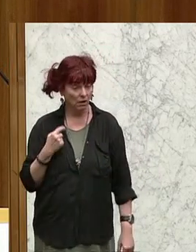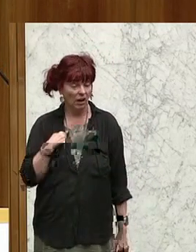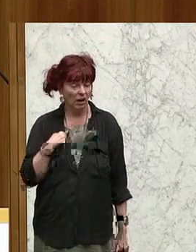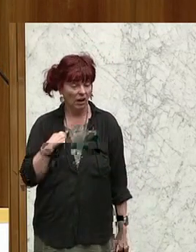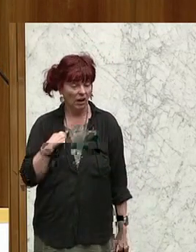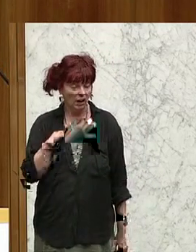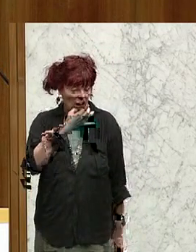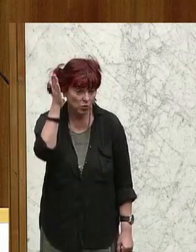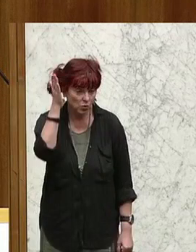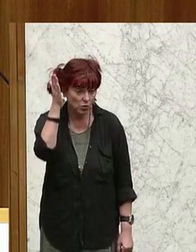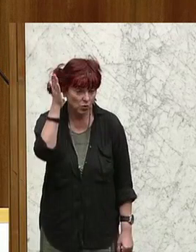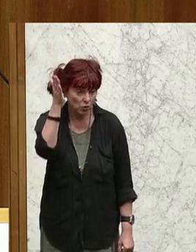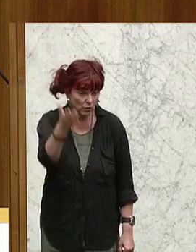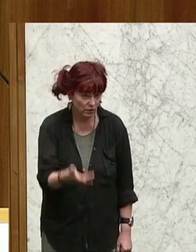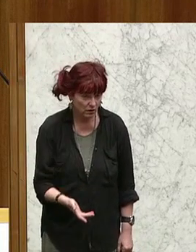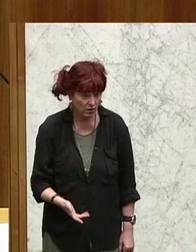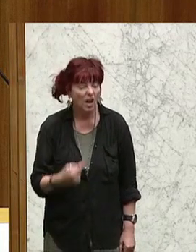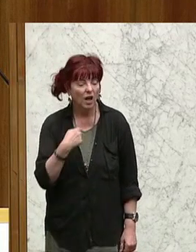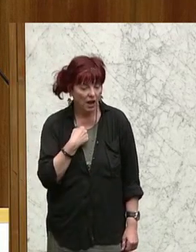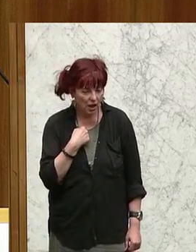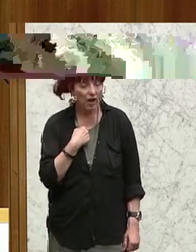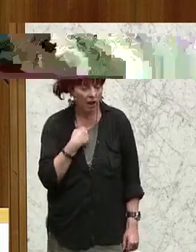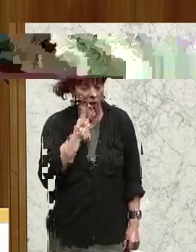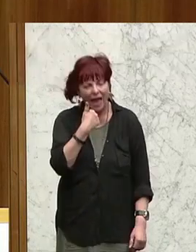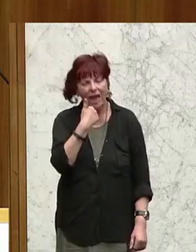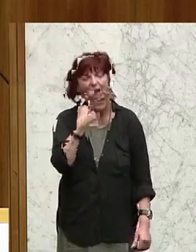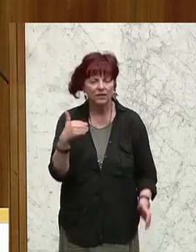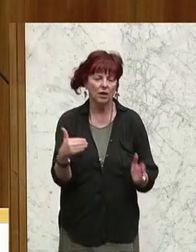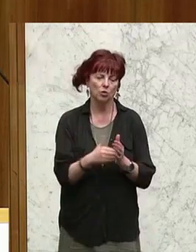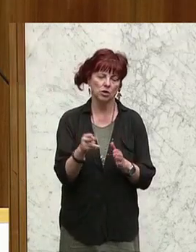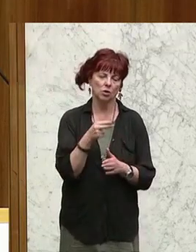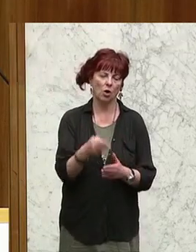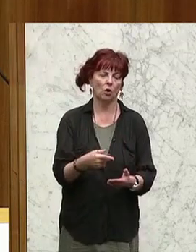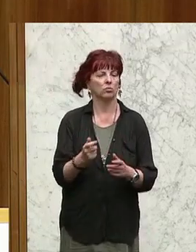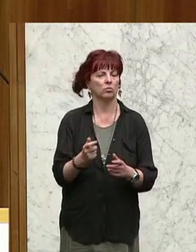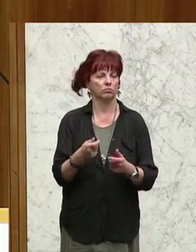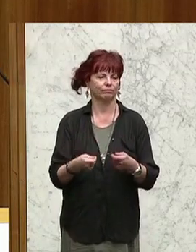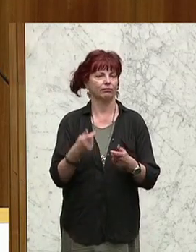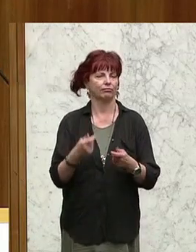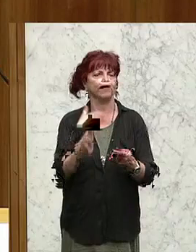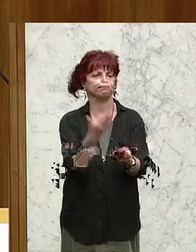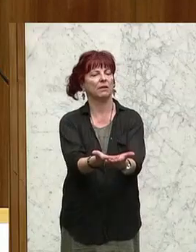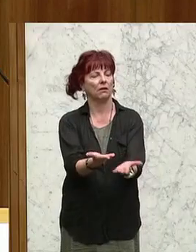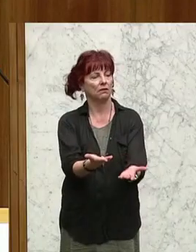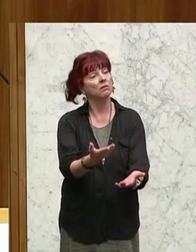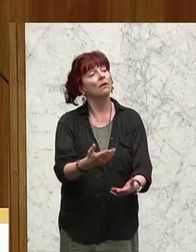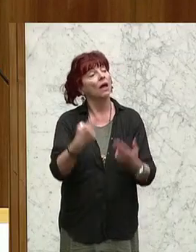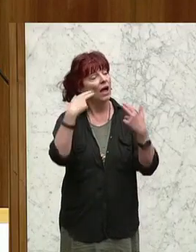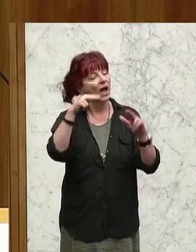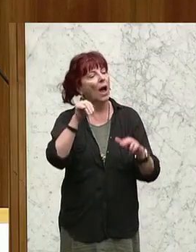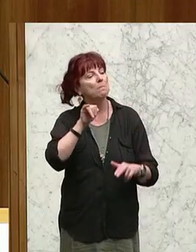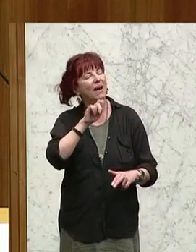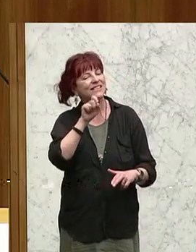mache ich heute. Diese Prophezeiung, da lege ich auch gerne 1.000 Euro am Tisch. Da gewinne ich mit jedem, der dagegenhalten will, Herr Matzenetter, Sie wollen, diese Wette.